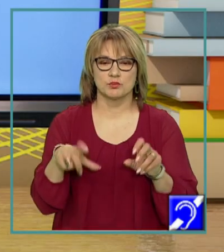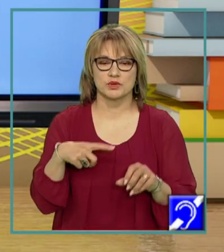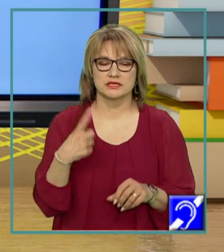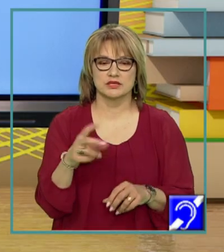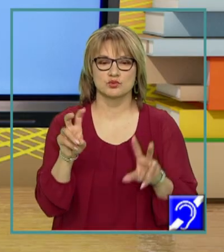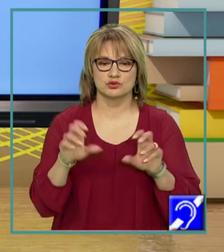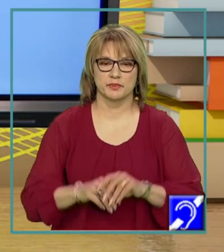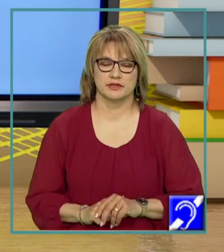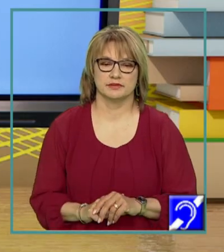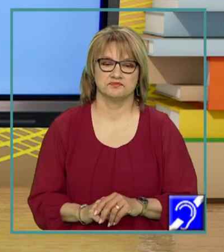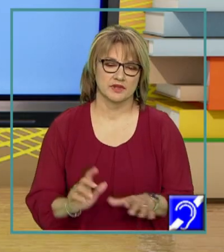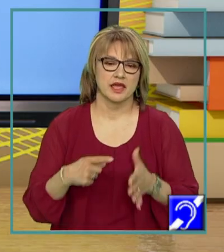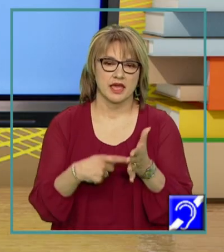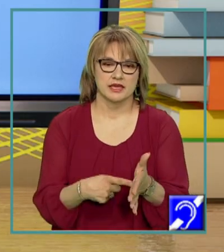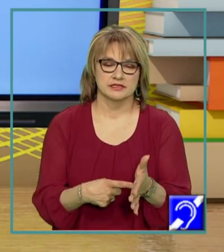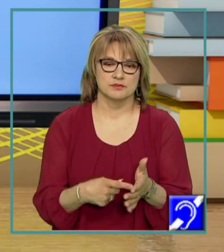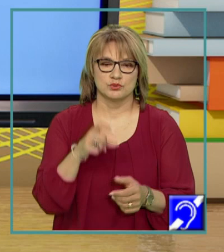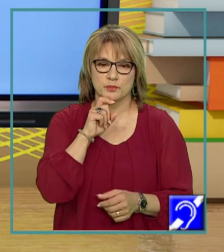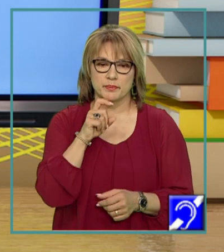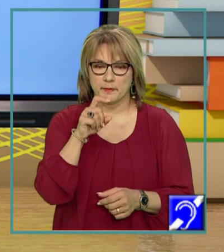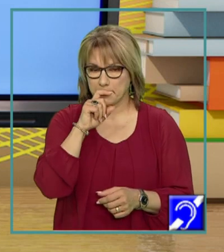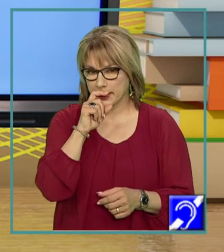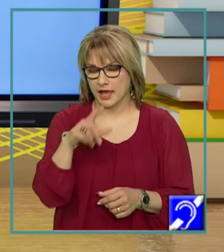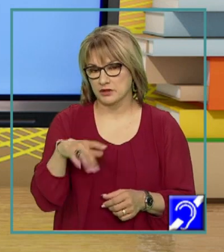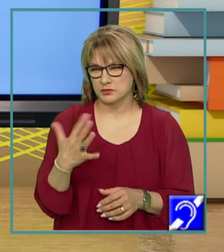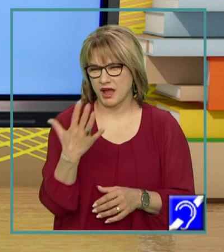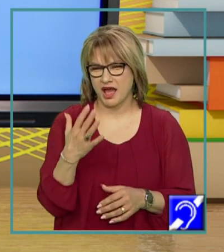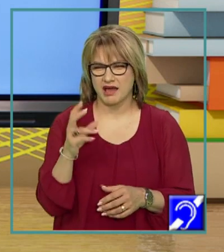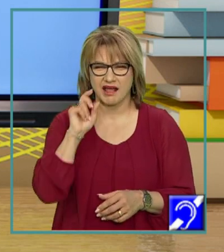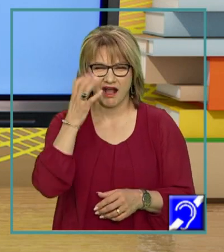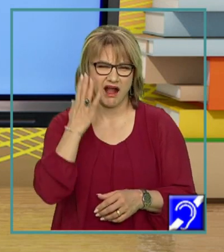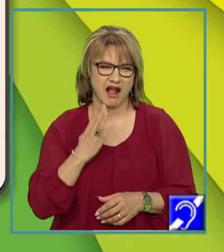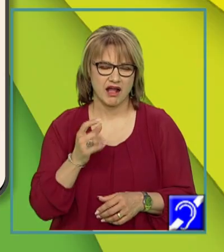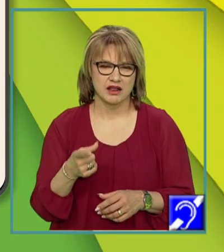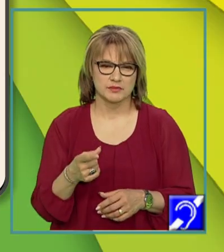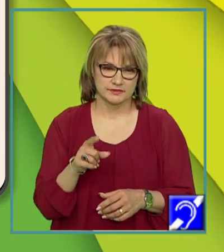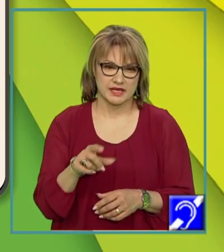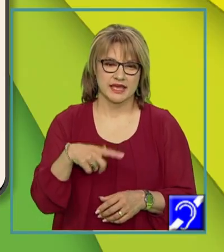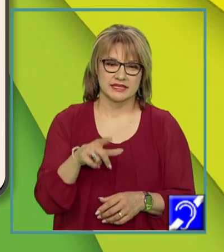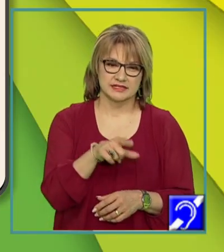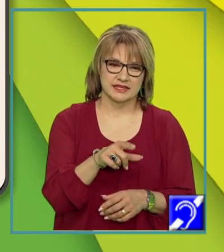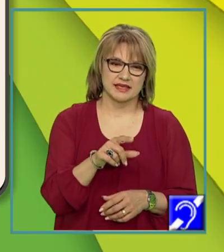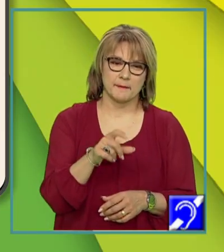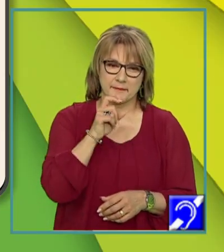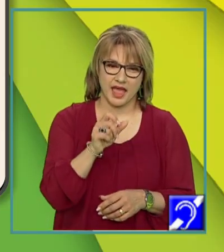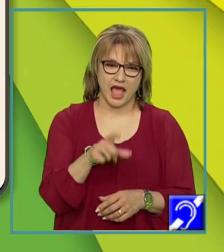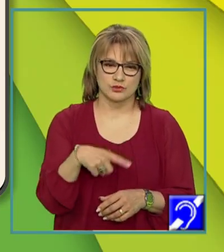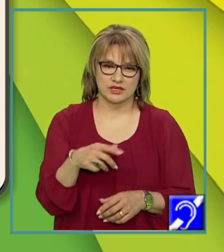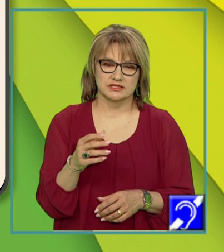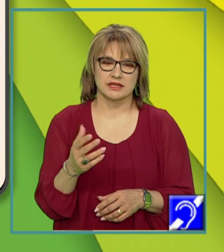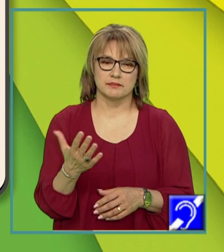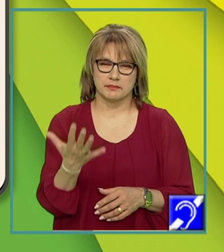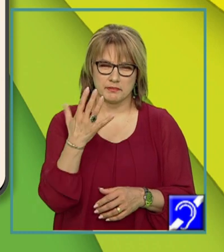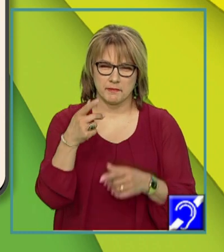subiect. În exemplu, băiatul pare palid, putem înlocui cu verbul copulativ a fi băiatul este palid, dar